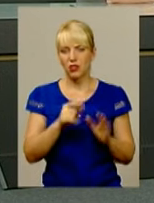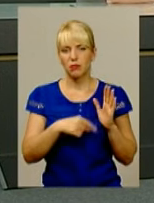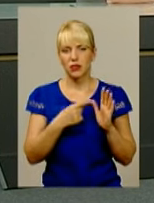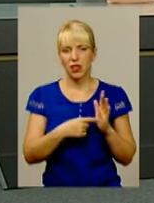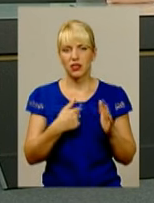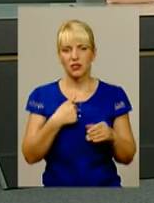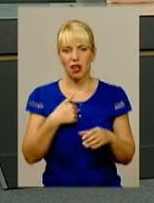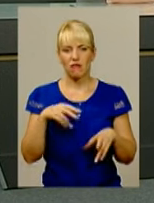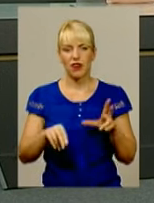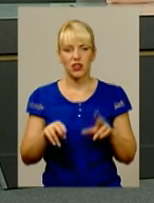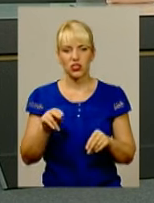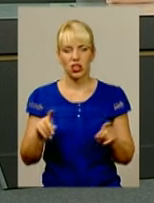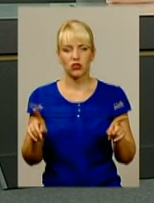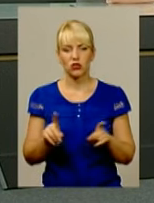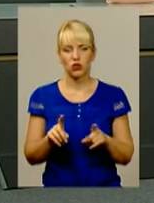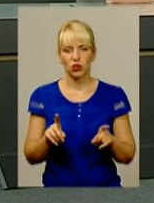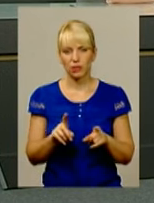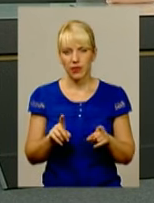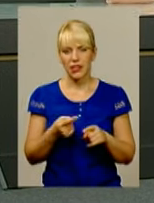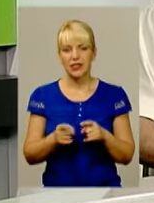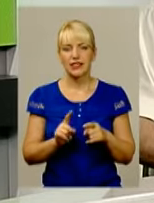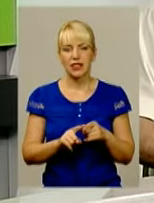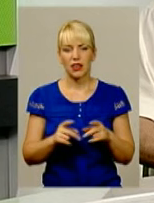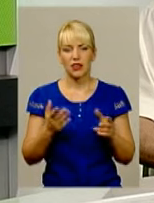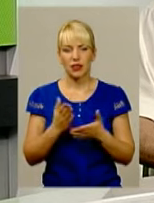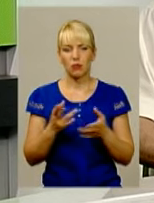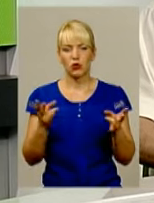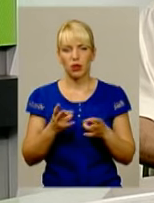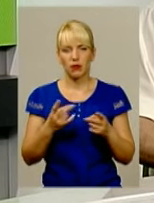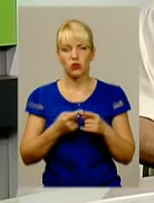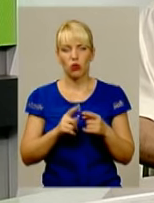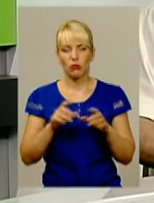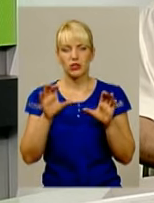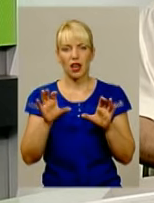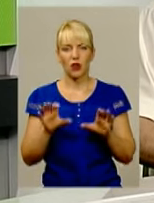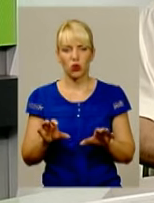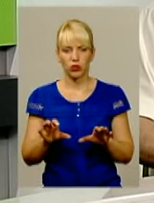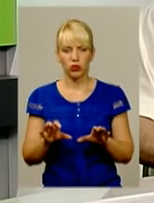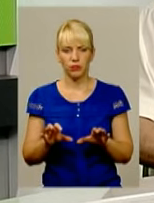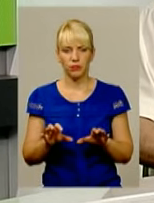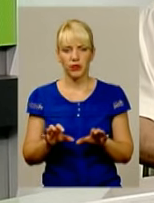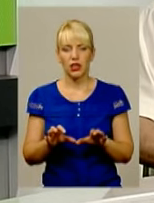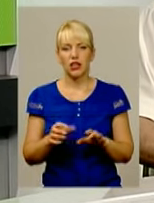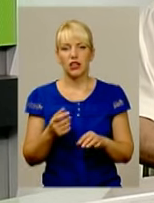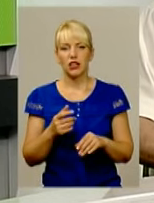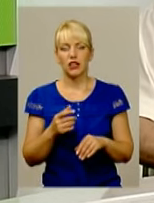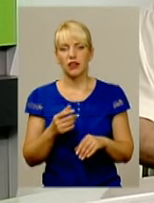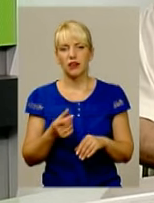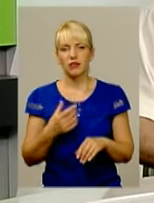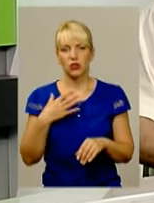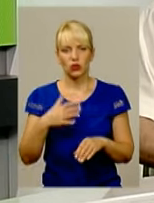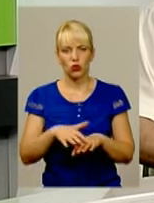вважаю, що потреба в цьому законі не стільки назріла, як перезріла. Тому що